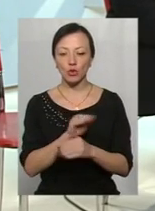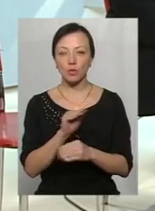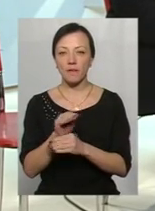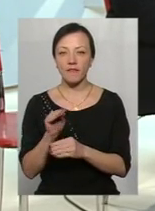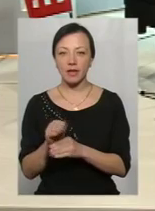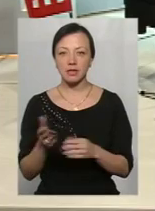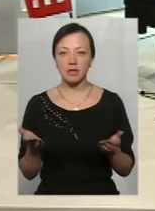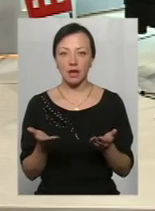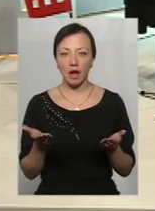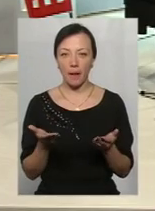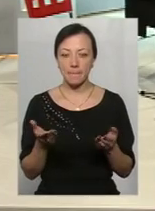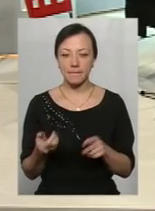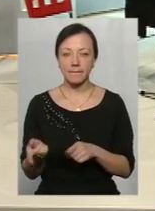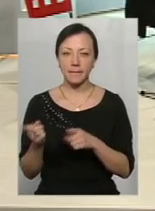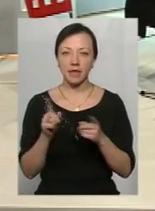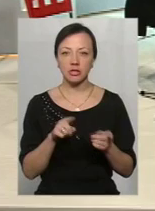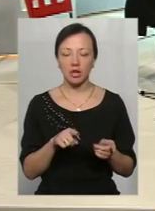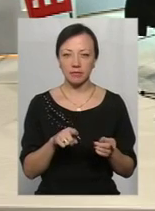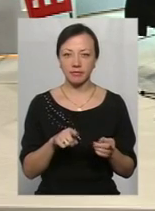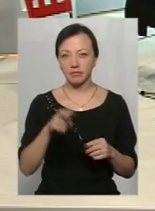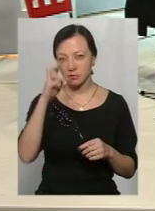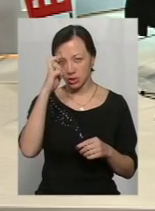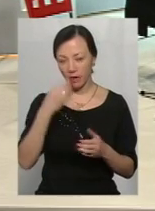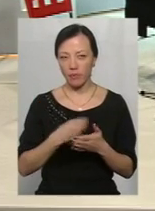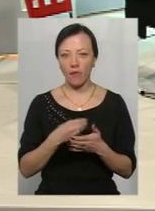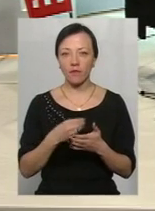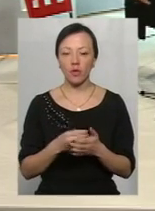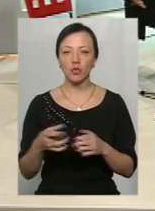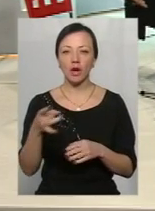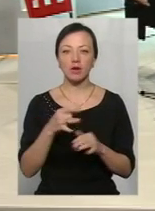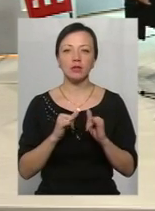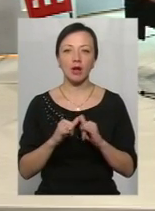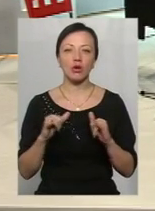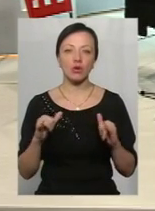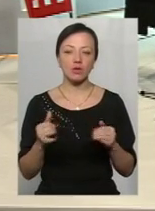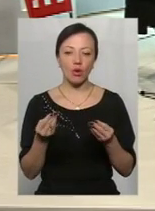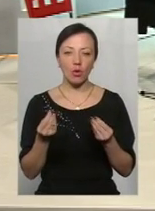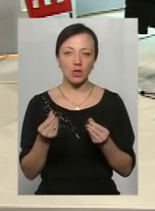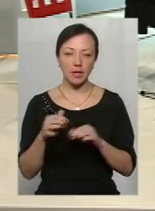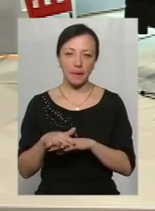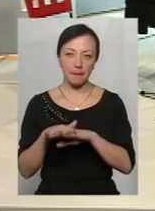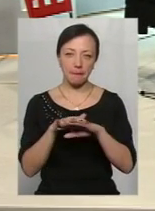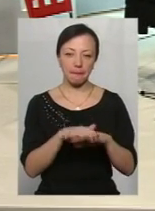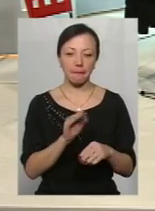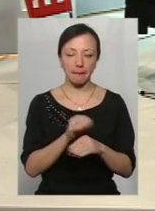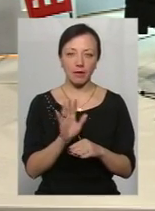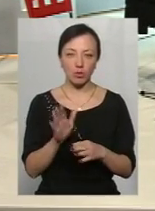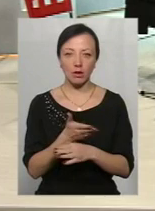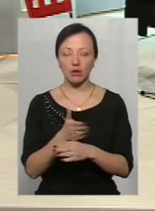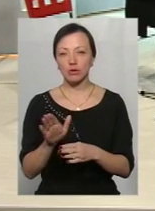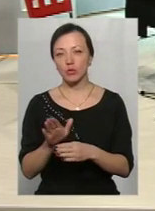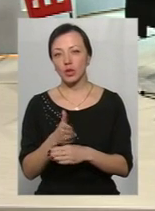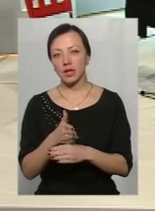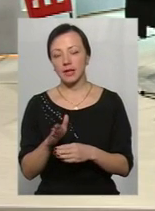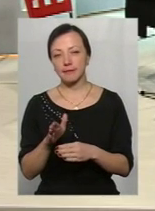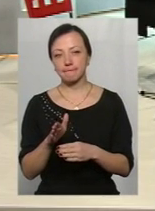перейшла з Державного фонду регіонального розвитку, фактично кошти перейшли на субвенцію, яка буде розподілятися,